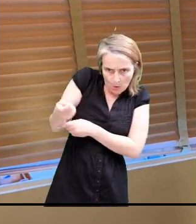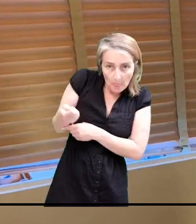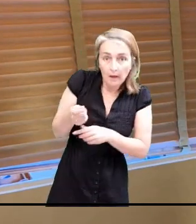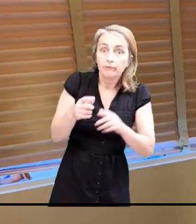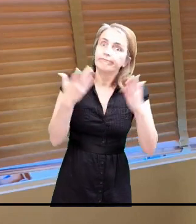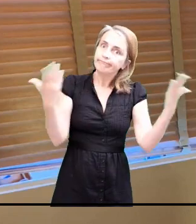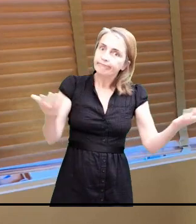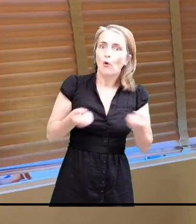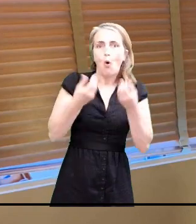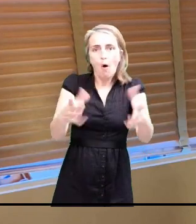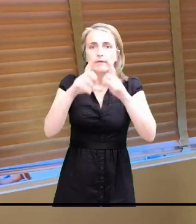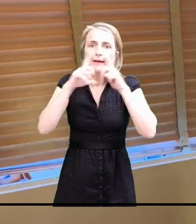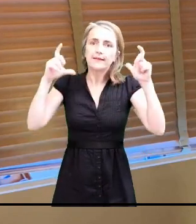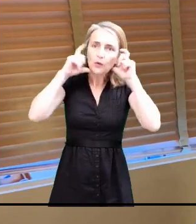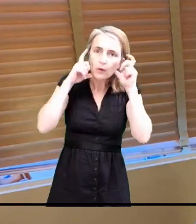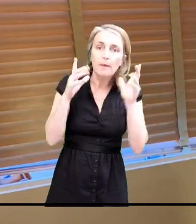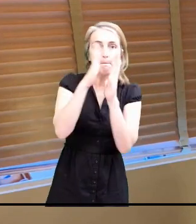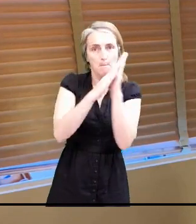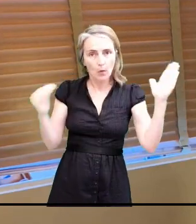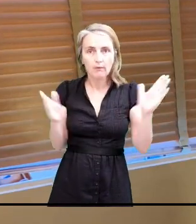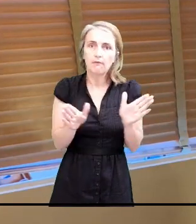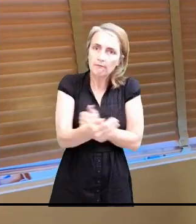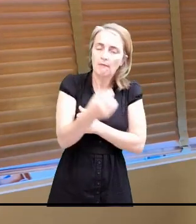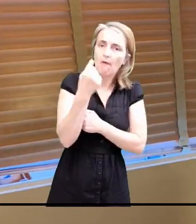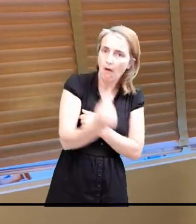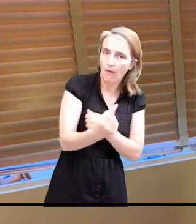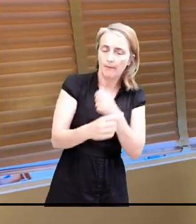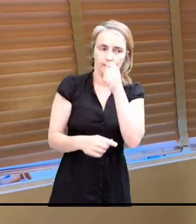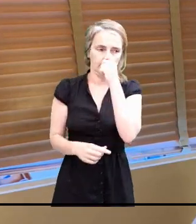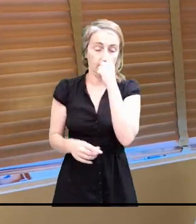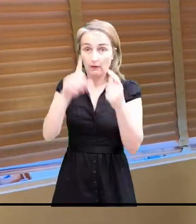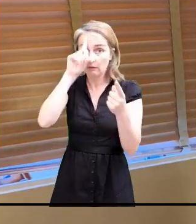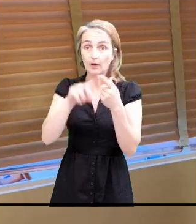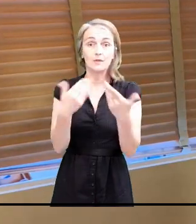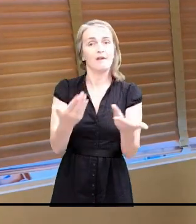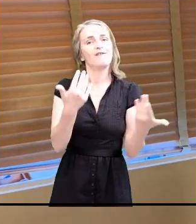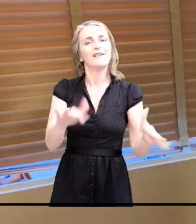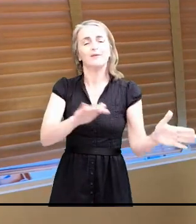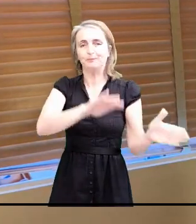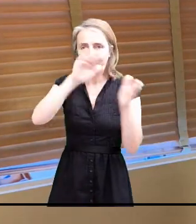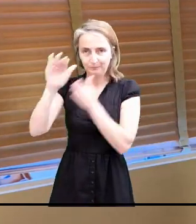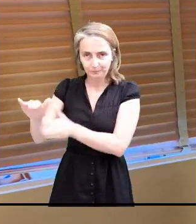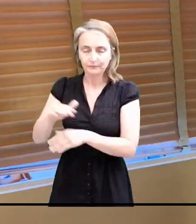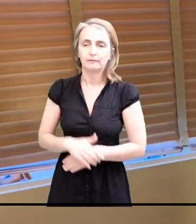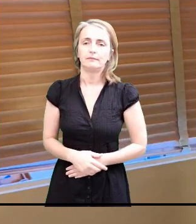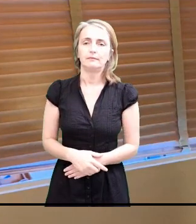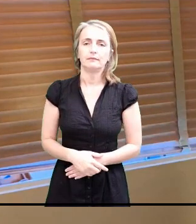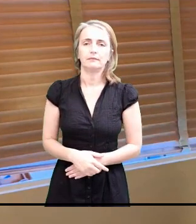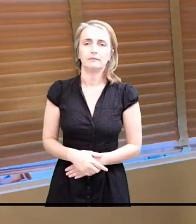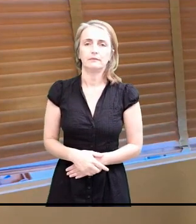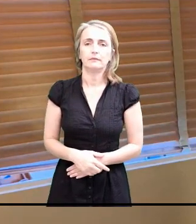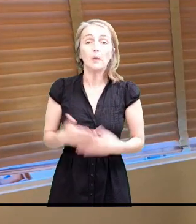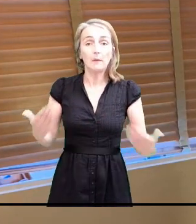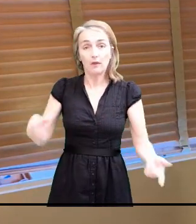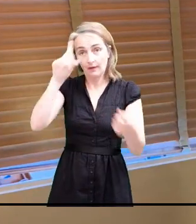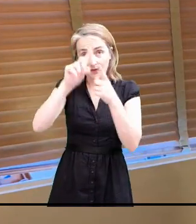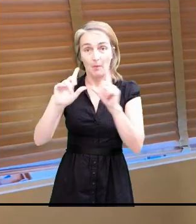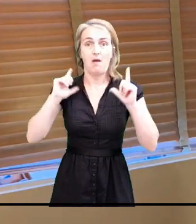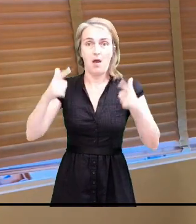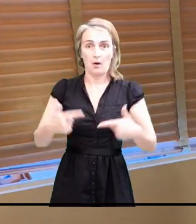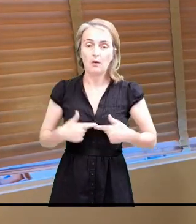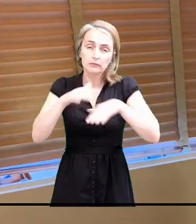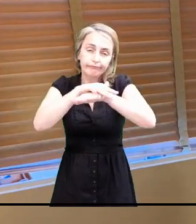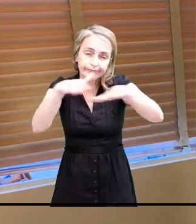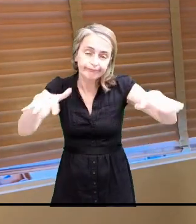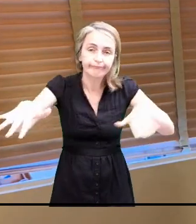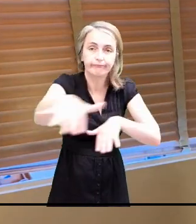des masques catégorie 1 grâce à cette double commande. Voilà, sujet des masques terminés. Les écoles, vous êtes beaucoup à attendre des